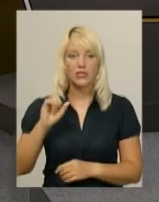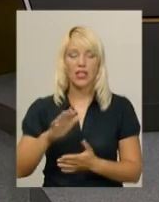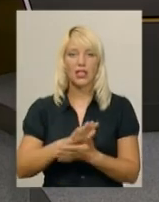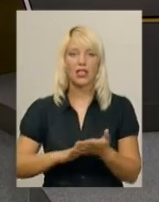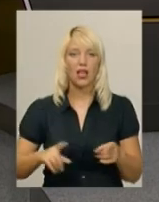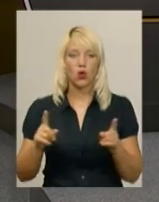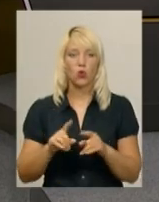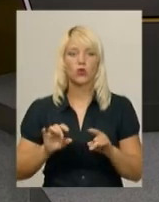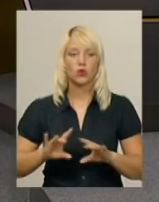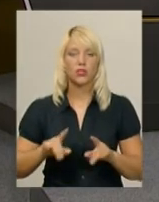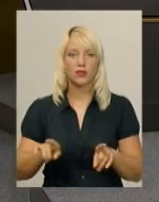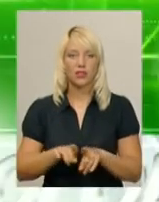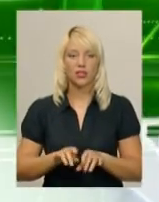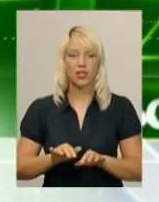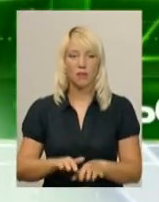Далі коротко про такі теми.